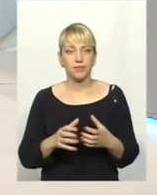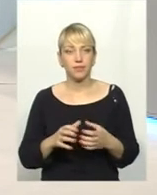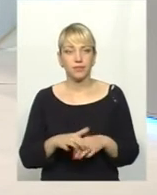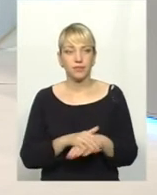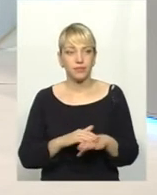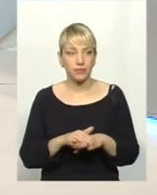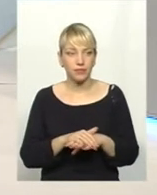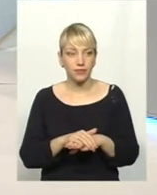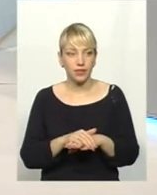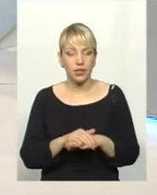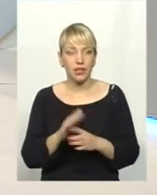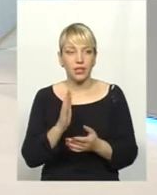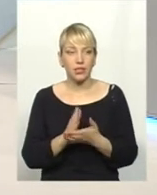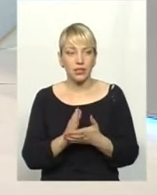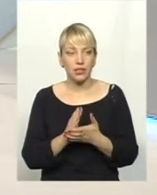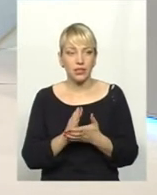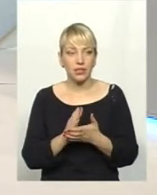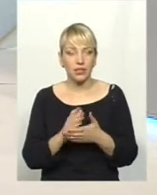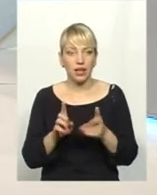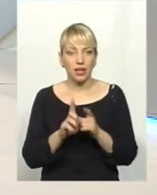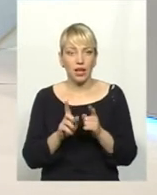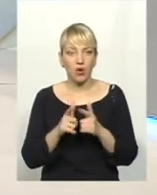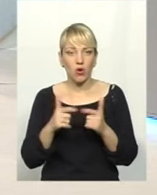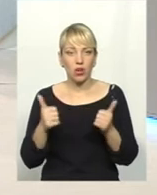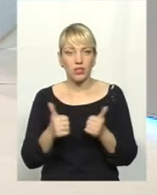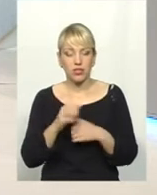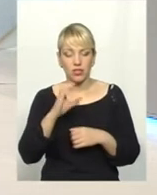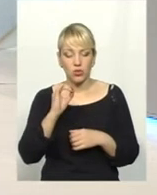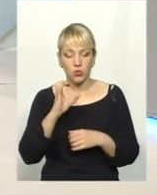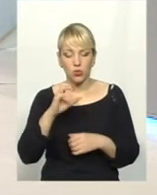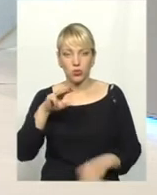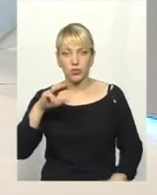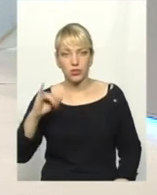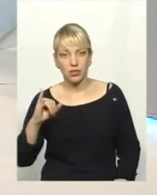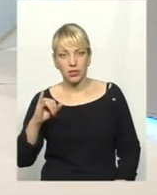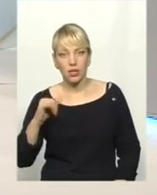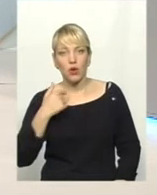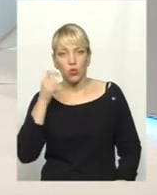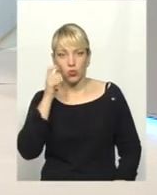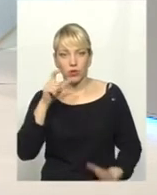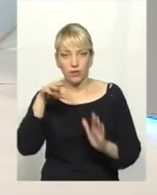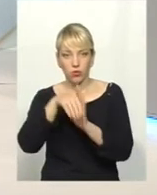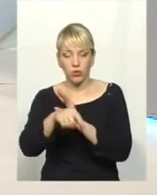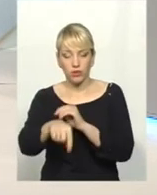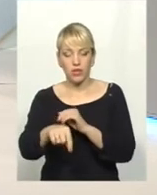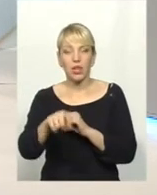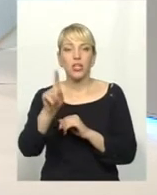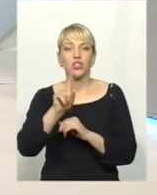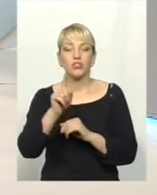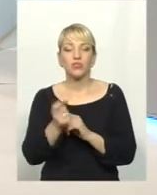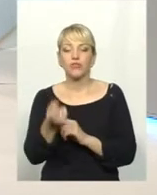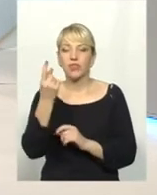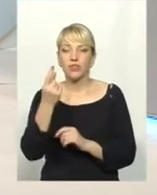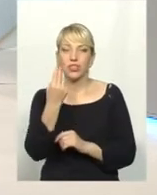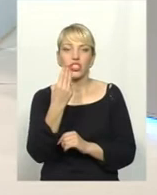Є така організація ЮСТІ, в яку ми входимо, тим, що вони виявили штамі